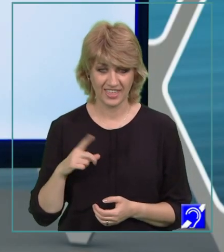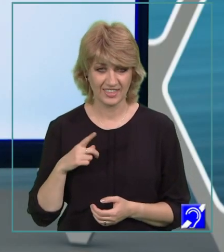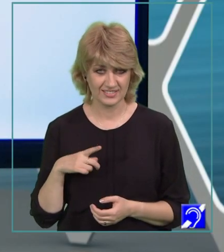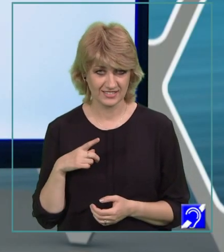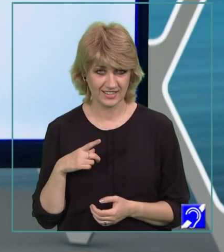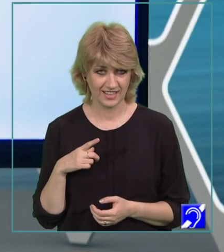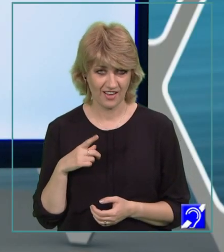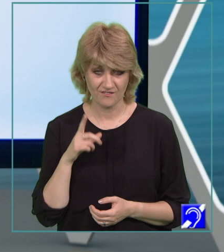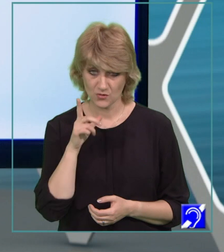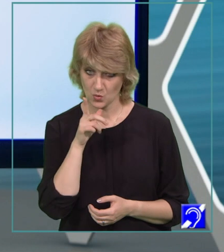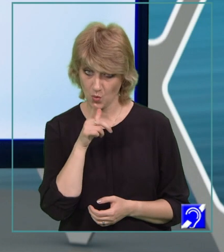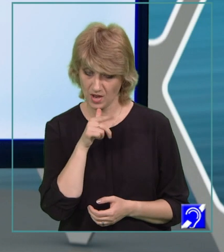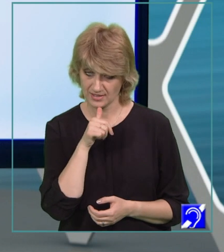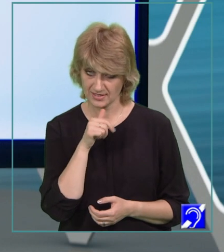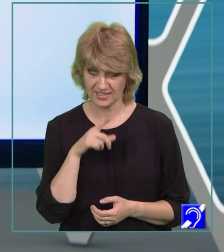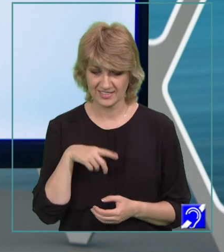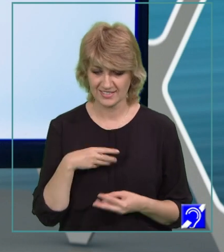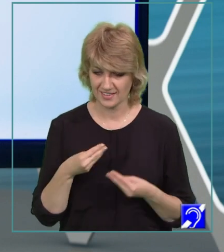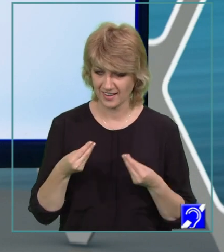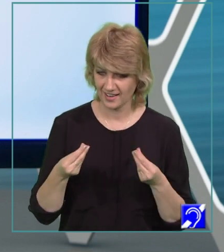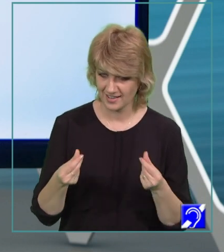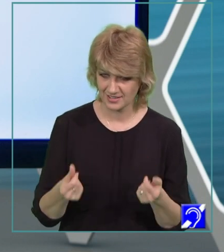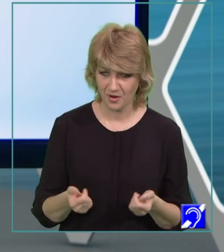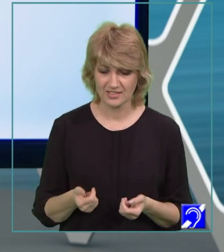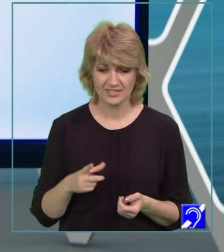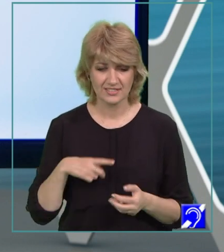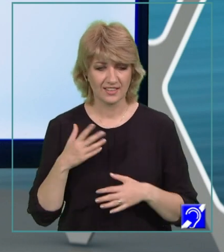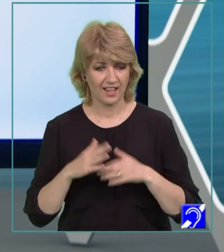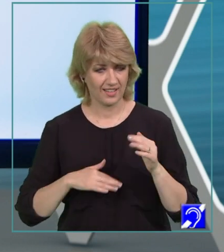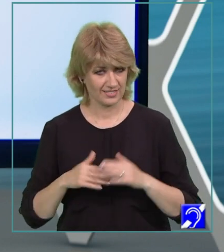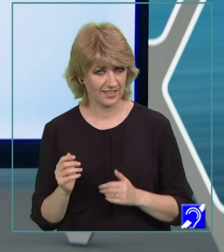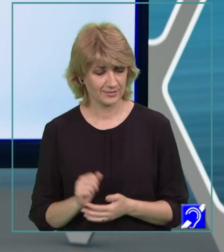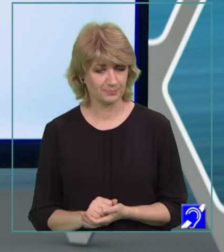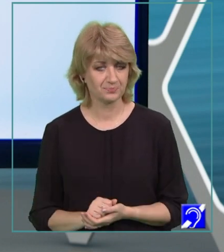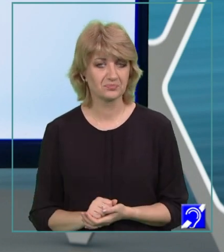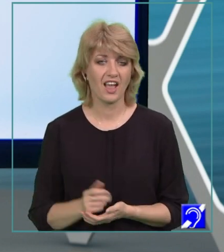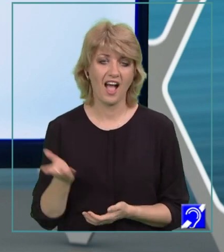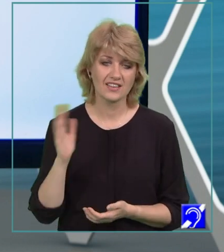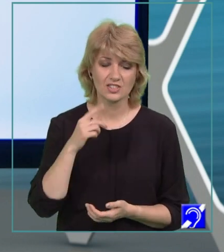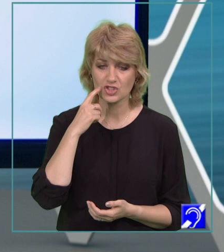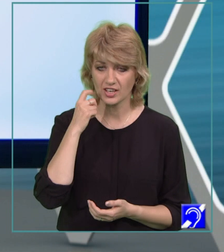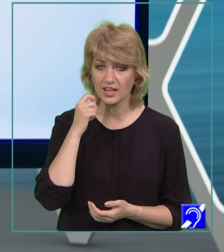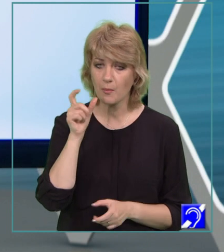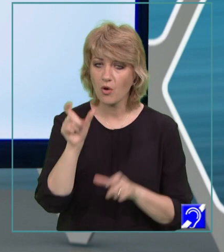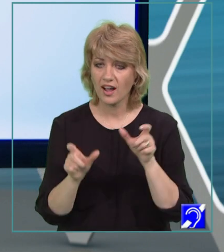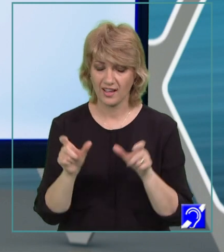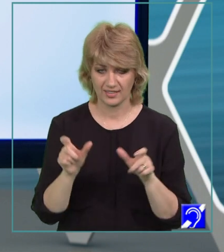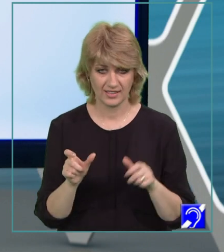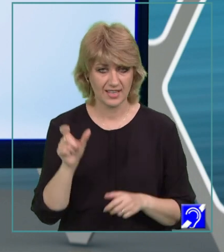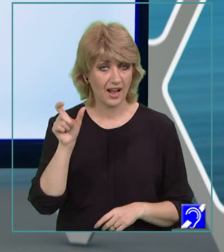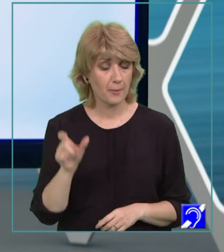frumoasă, este grațioasă, este talentată. Haideți să încercăm o caracterizare a